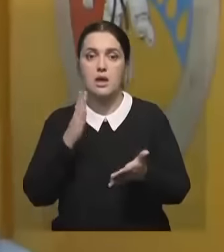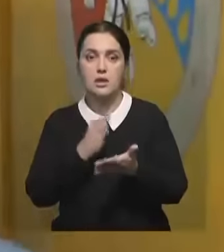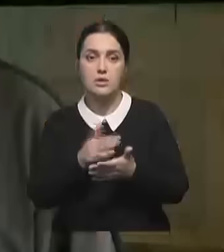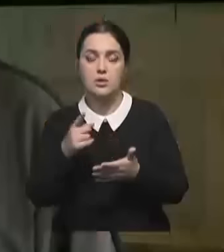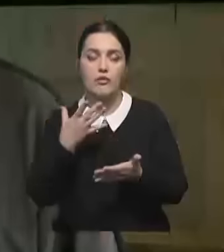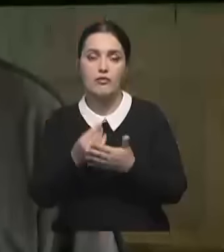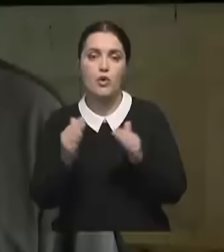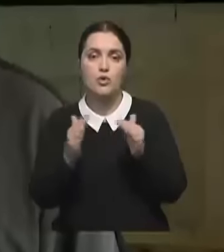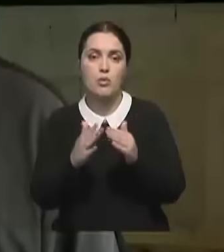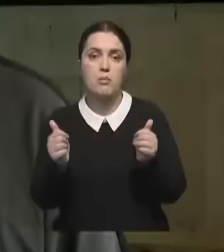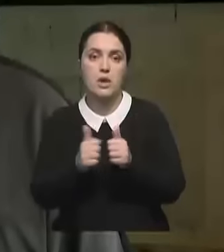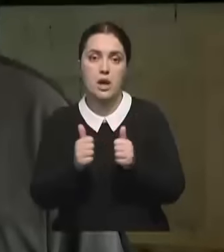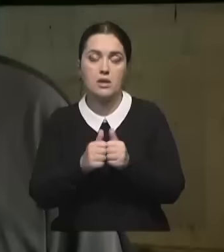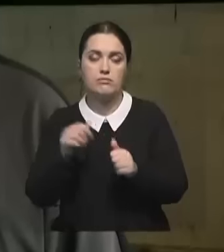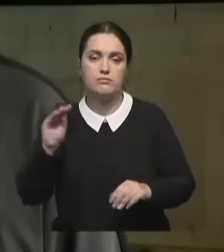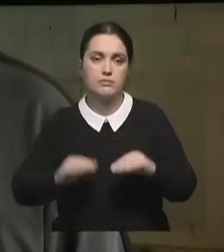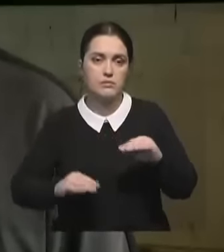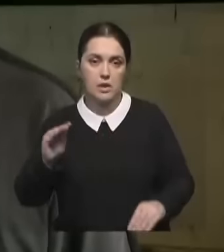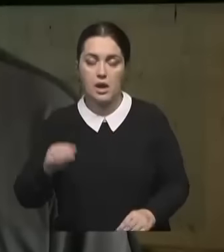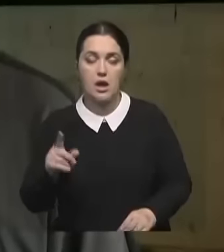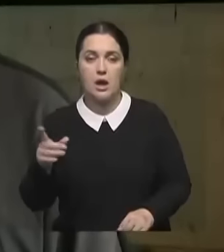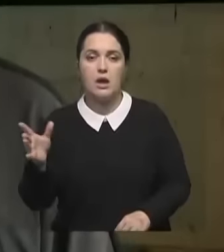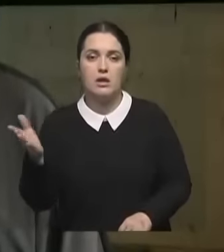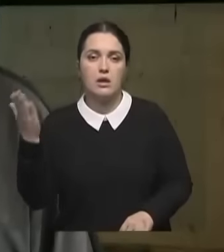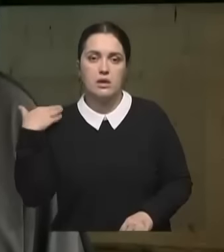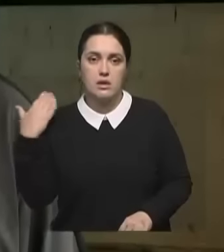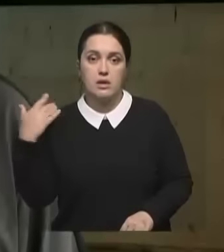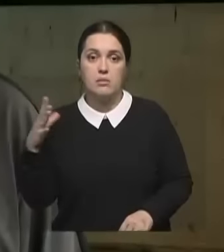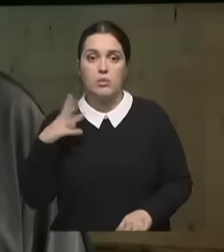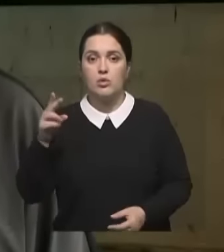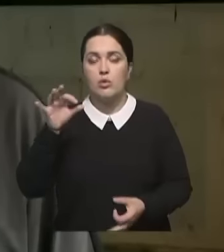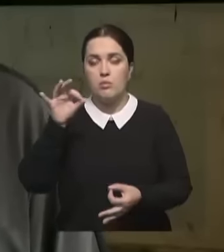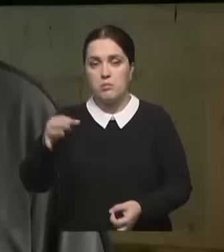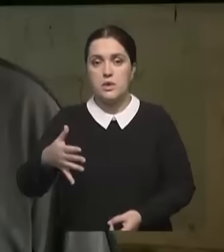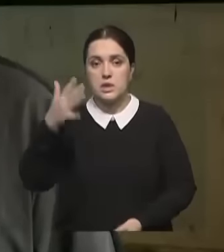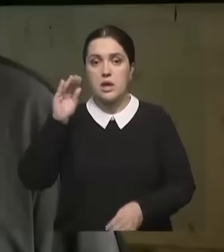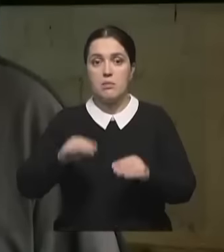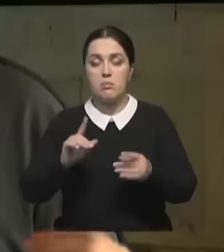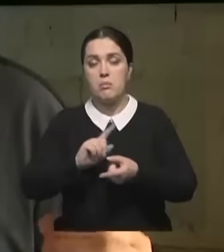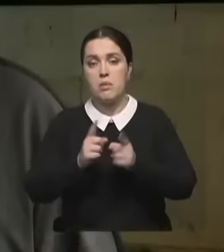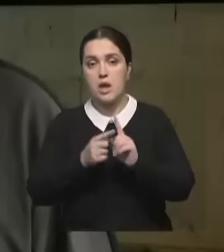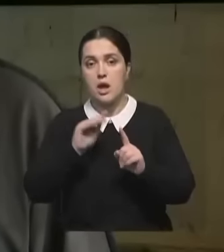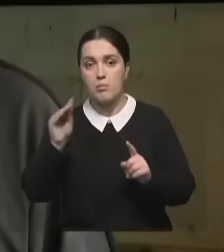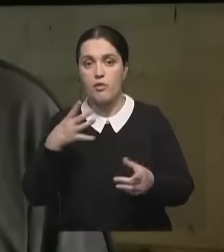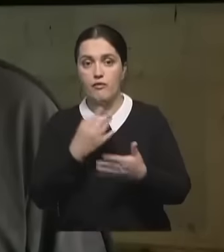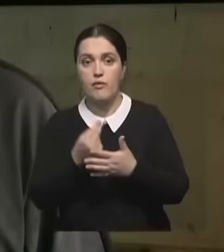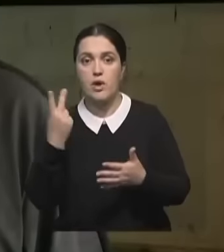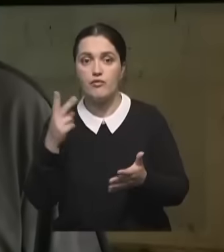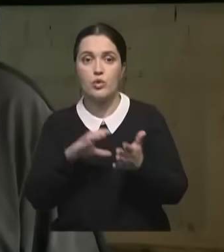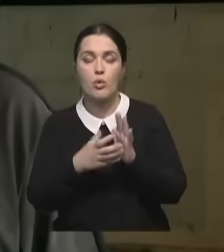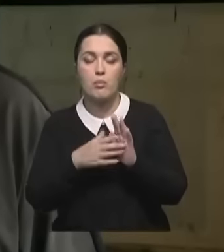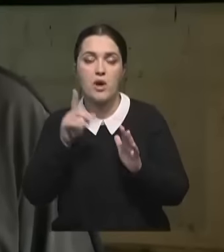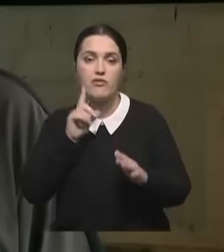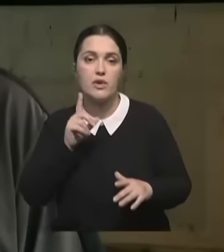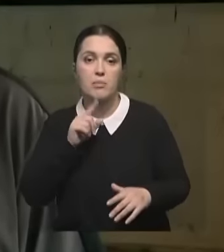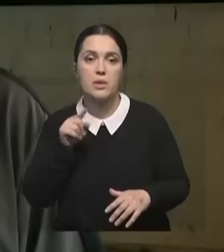во дворе. Было время, когда спортзал обустраивали в пустующих зданиях. Потом решили переоборудовать свою двухкомнатную времянку.